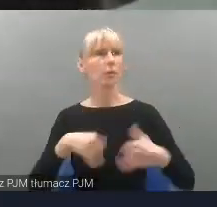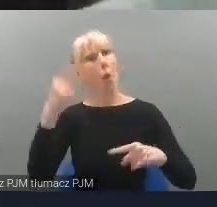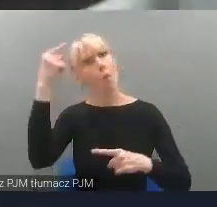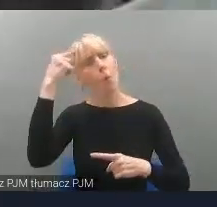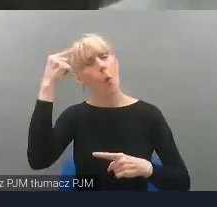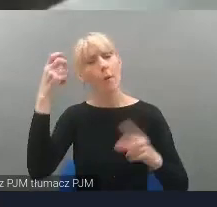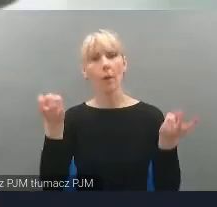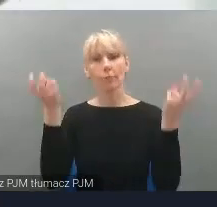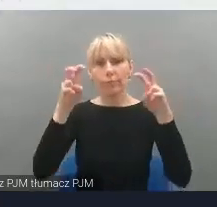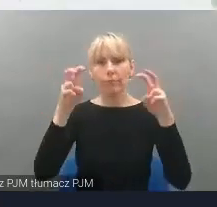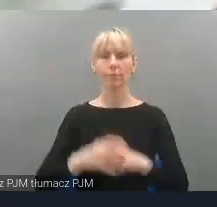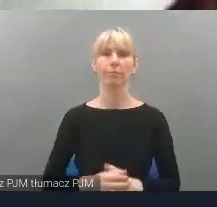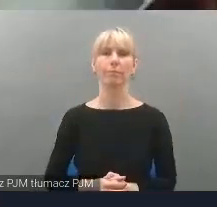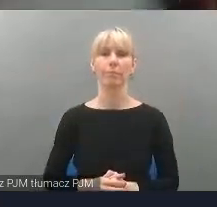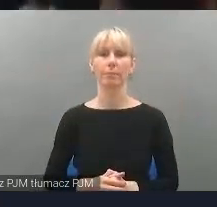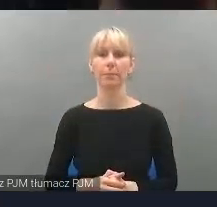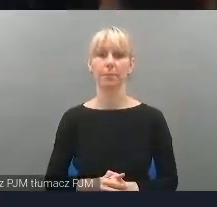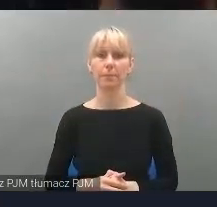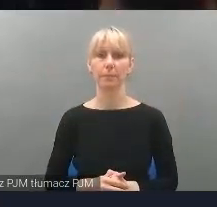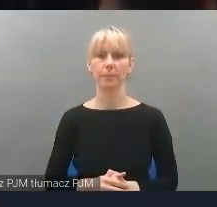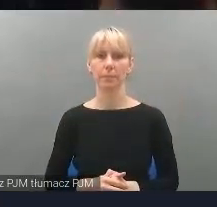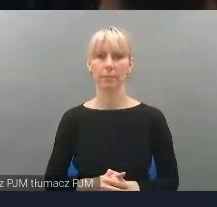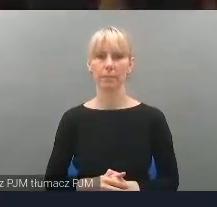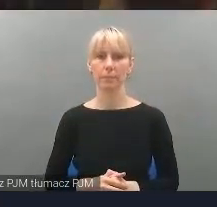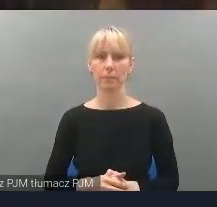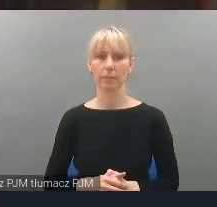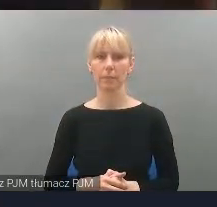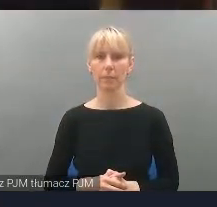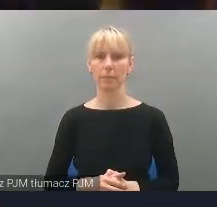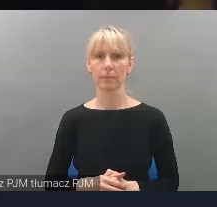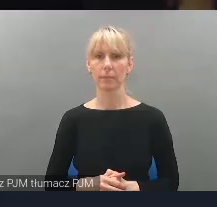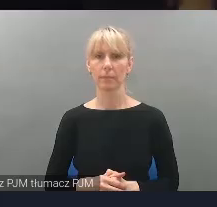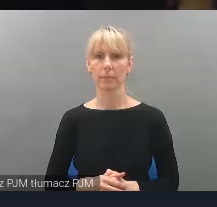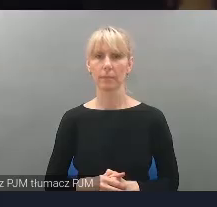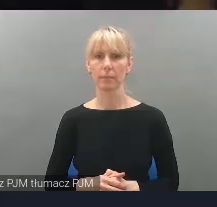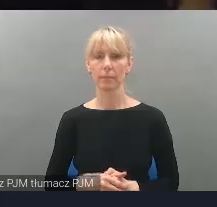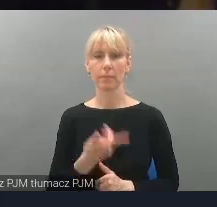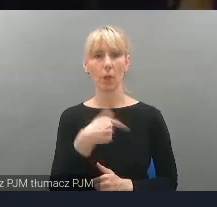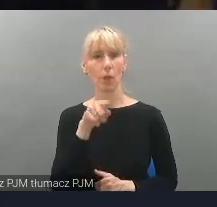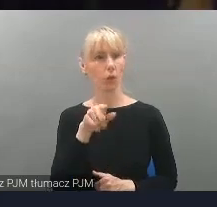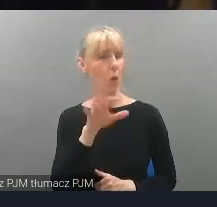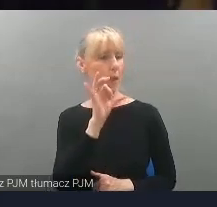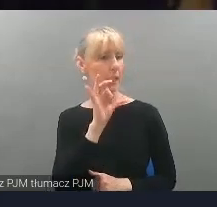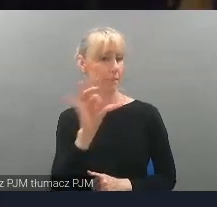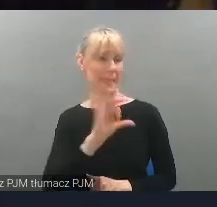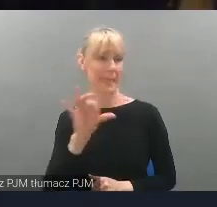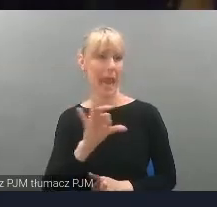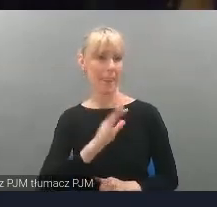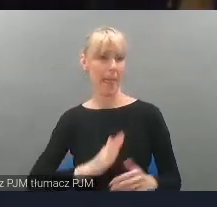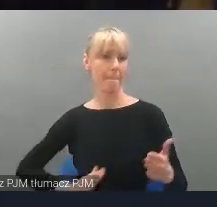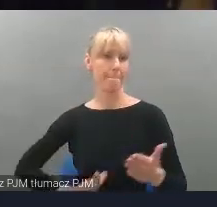To jest specjalna piła, piła dźwiękowa, piła muzyczna. Pokazuję ją Państwu dlatego, że